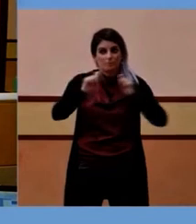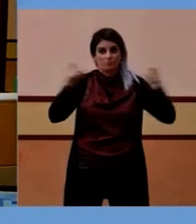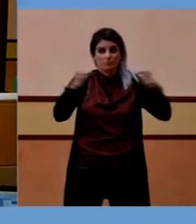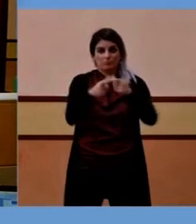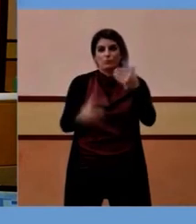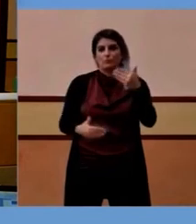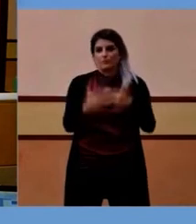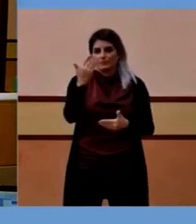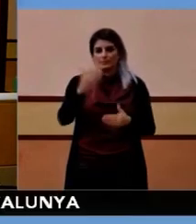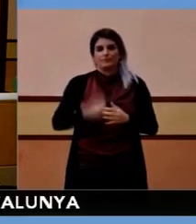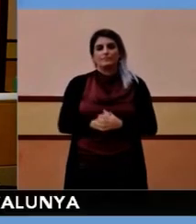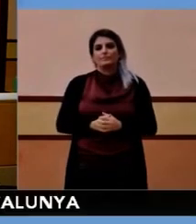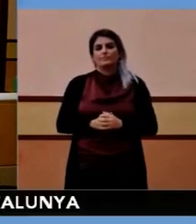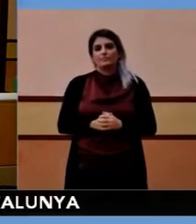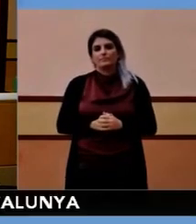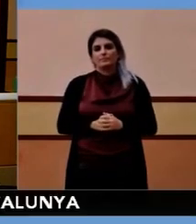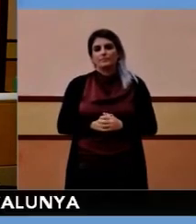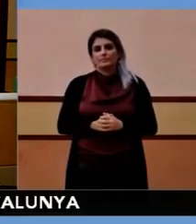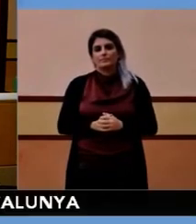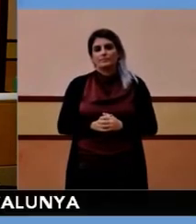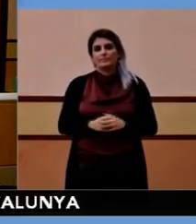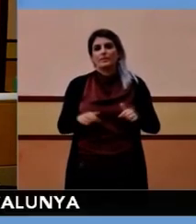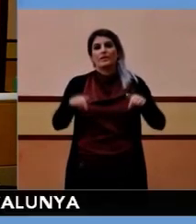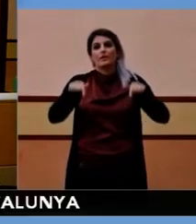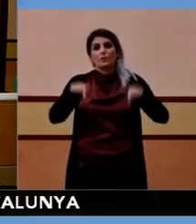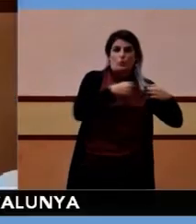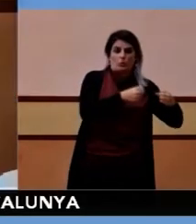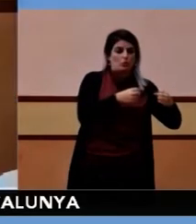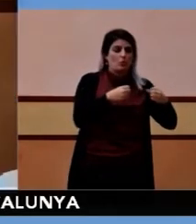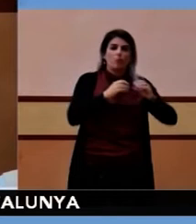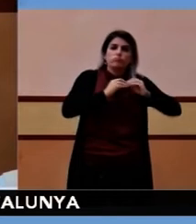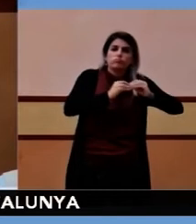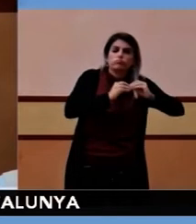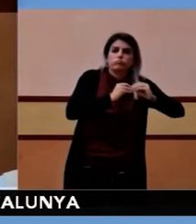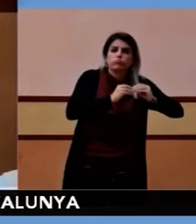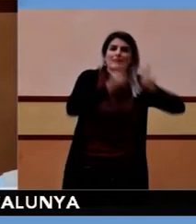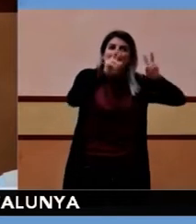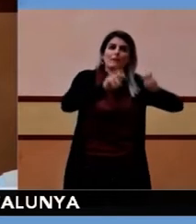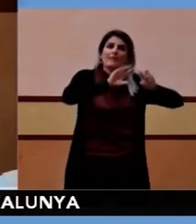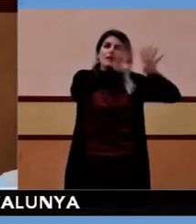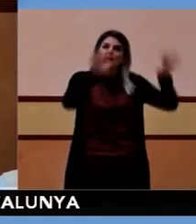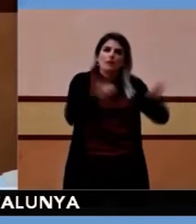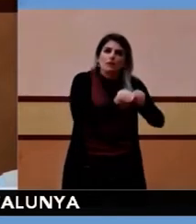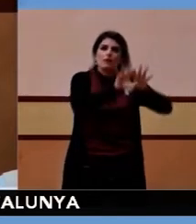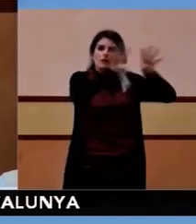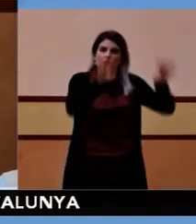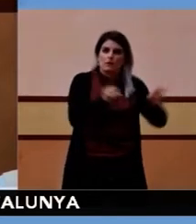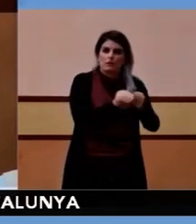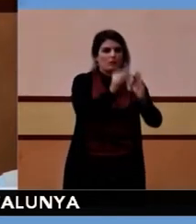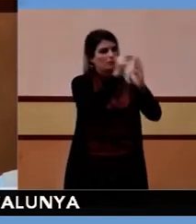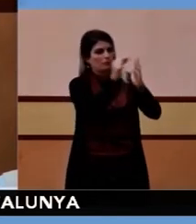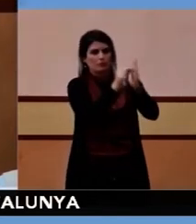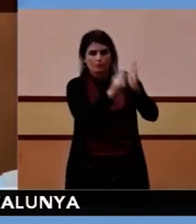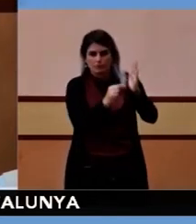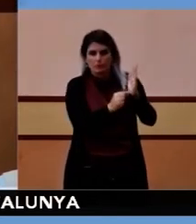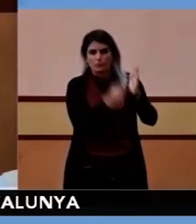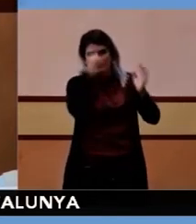El secretari de Salut Pública, Josep Maria Argimon, ha assegurat aquest dimarts que les mesures per la Covid aplicades a Reus, així com el cribratge dut de terme durant